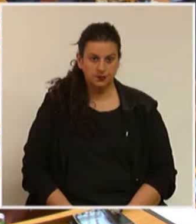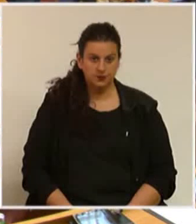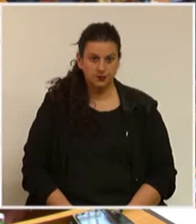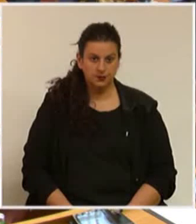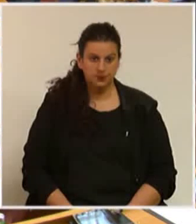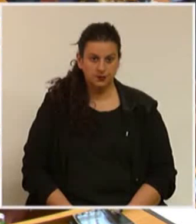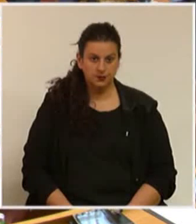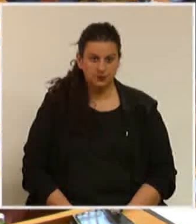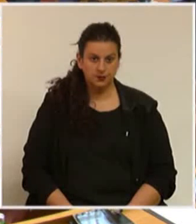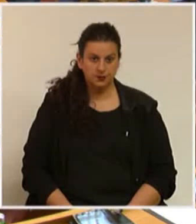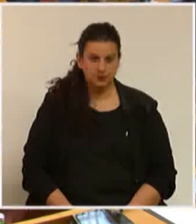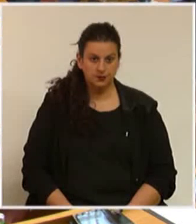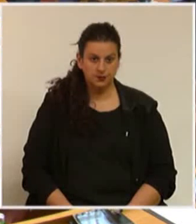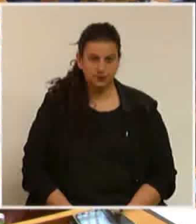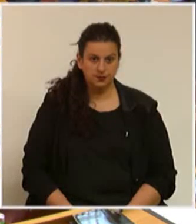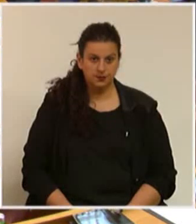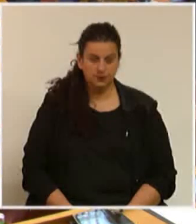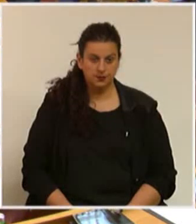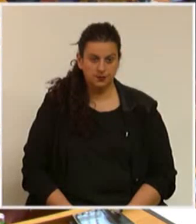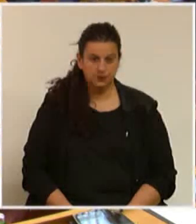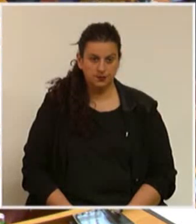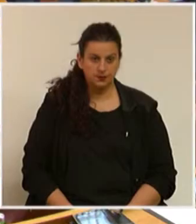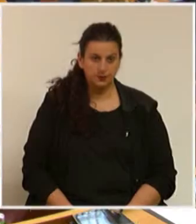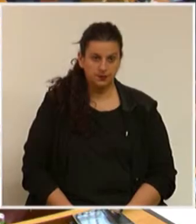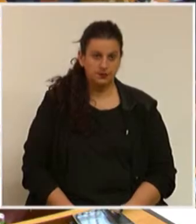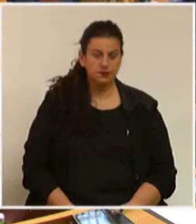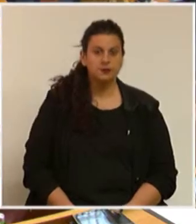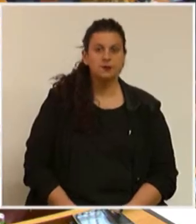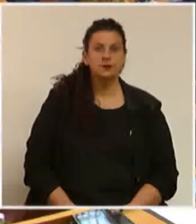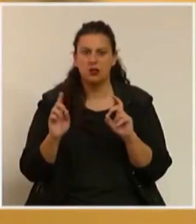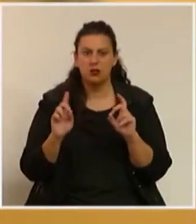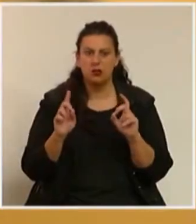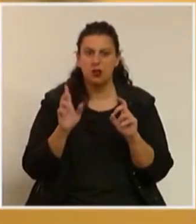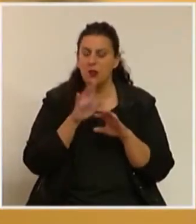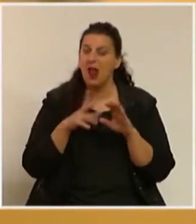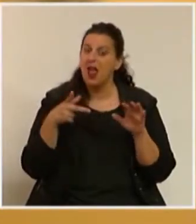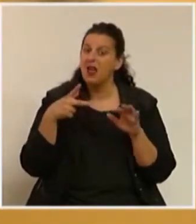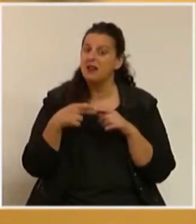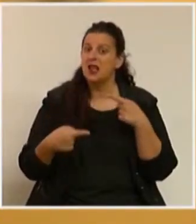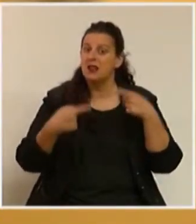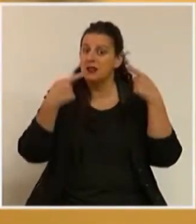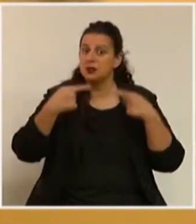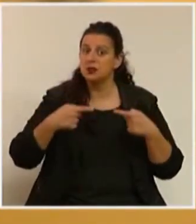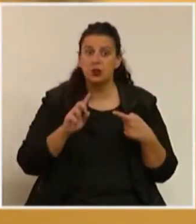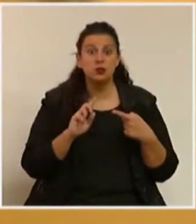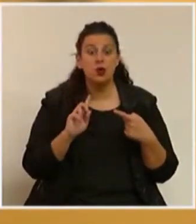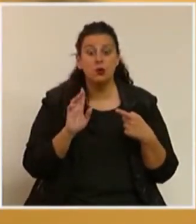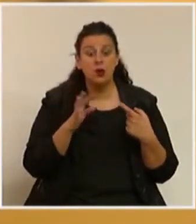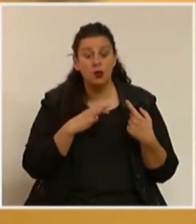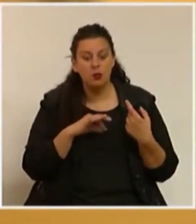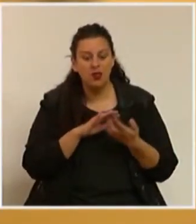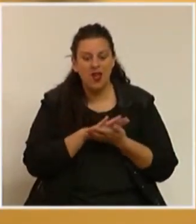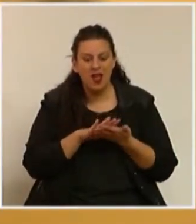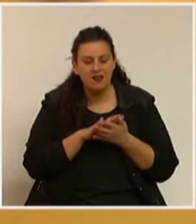La sessió de control al govern de Carlos Mazón ha estat marcada per les darreres reunions del president amb els grups parlamentaris per crear un front